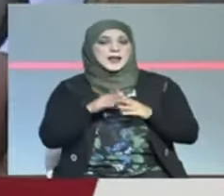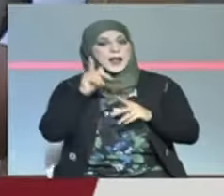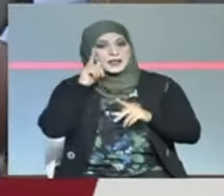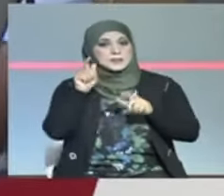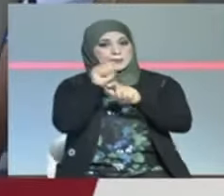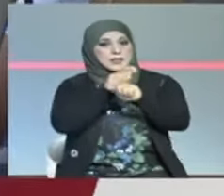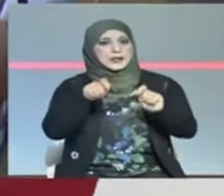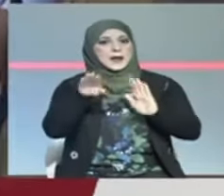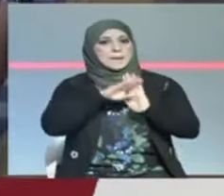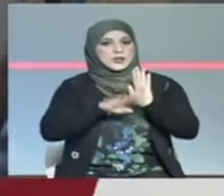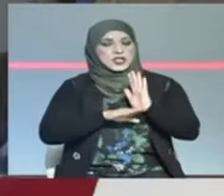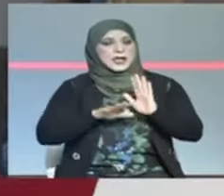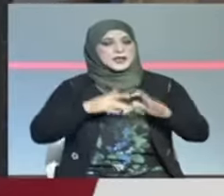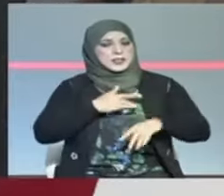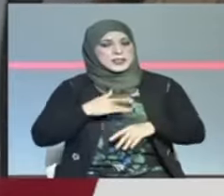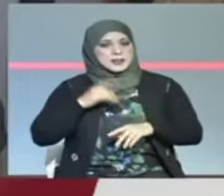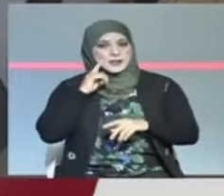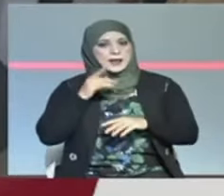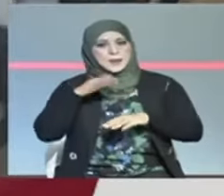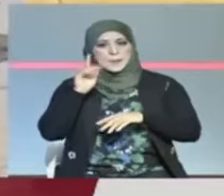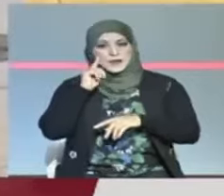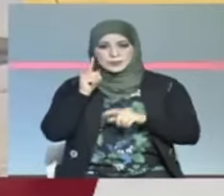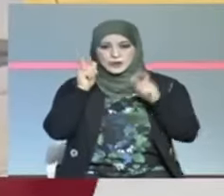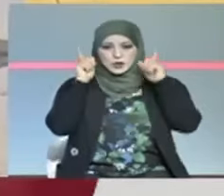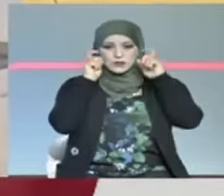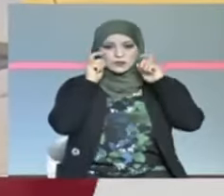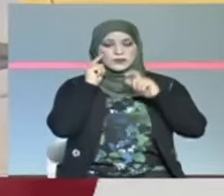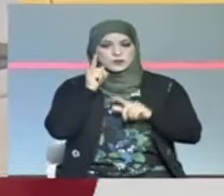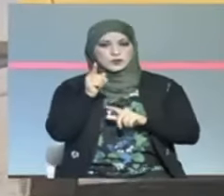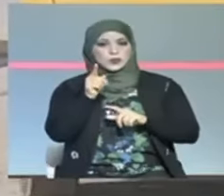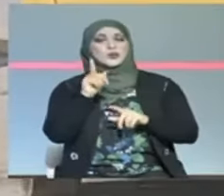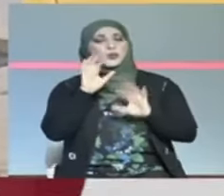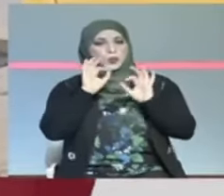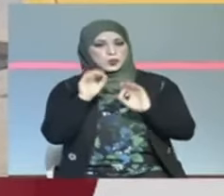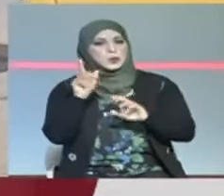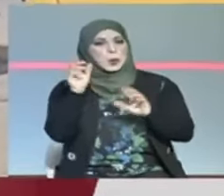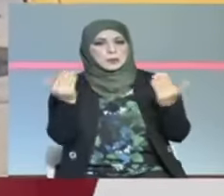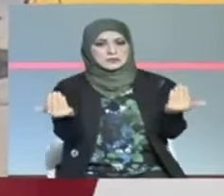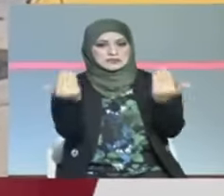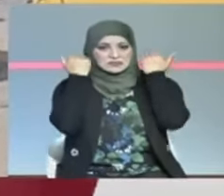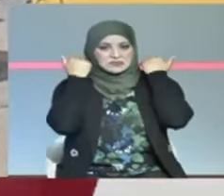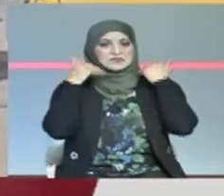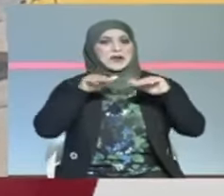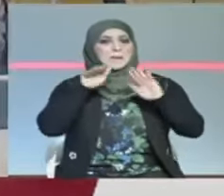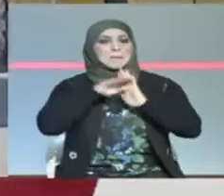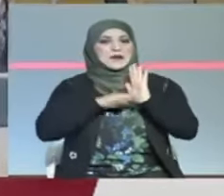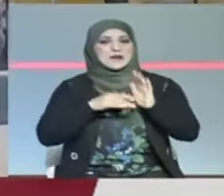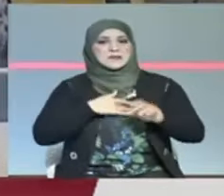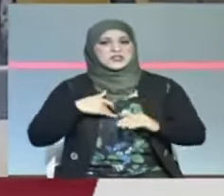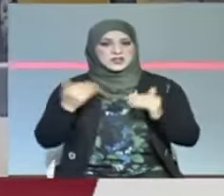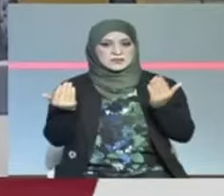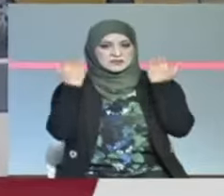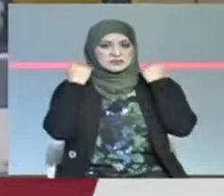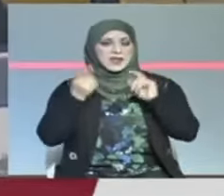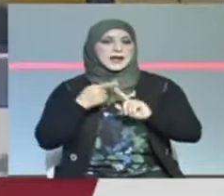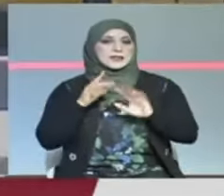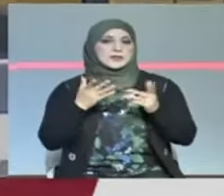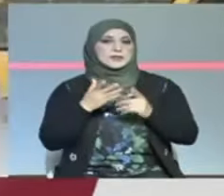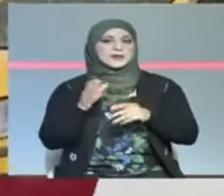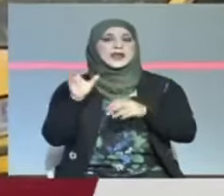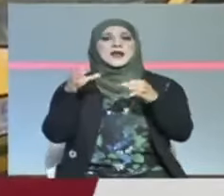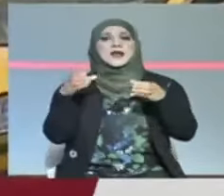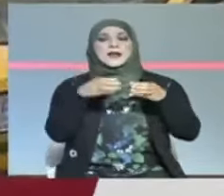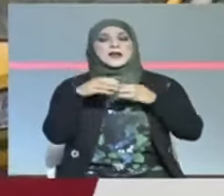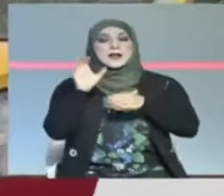بالإجراءات ولكن تأتي صور لا تعكز هذا التقييد بالبروتوكول الصحي وخاصة فيما يتعلق بالنقل